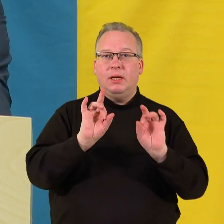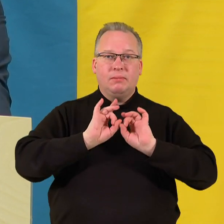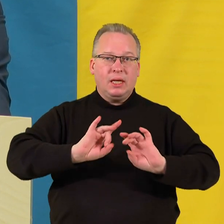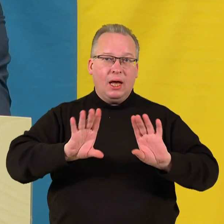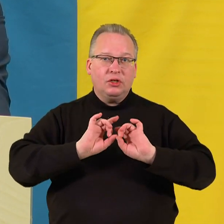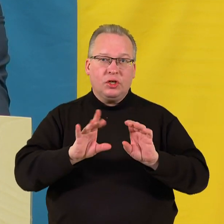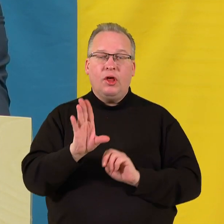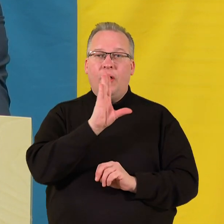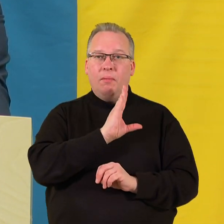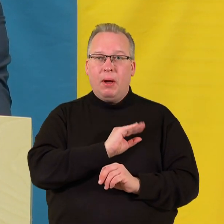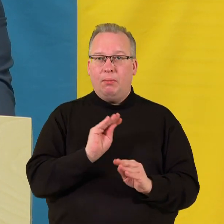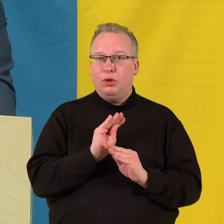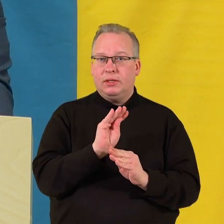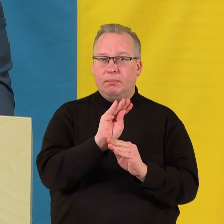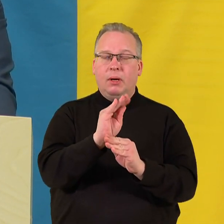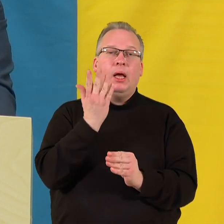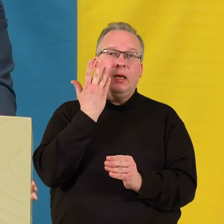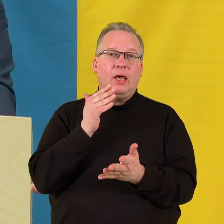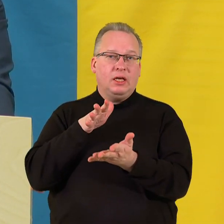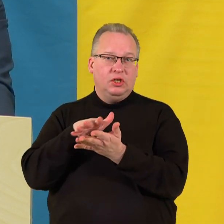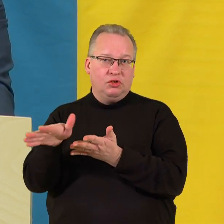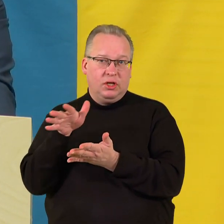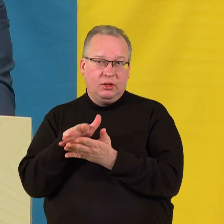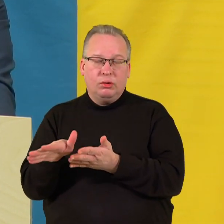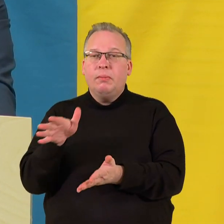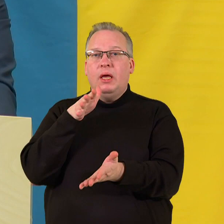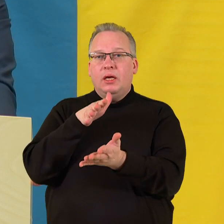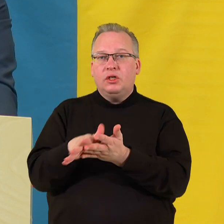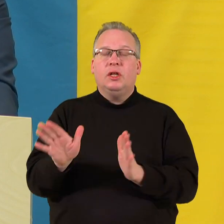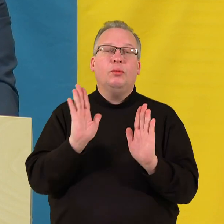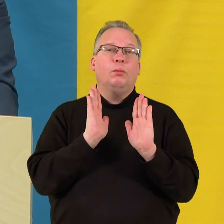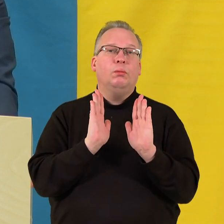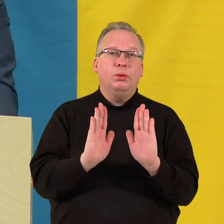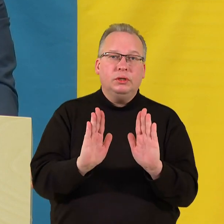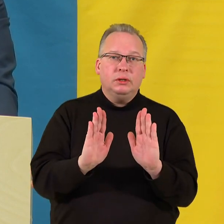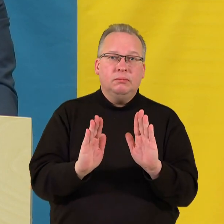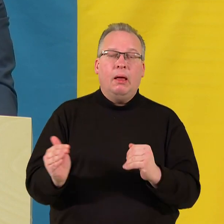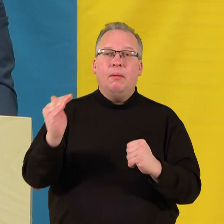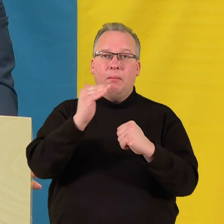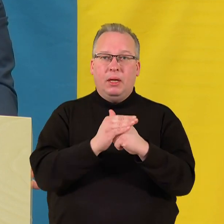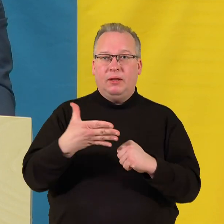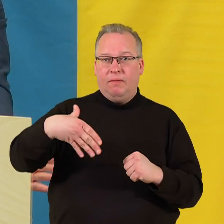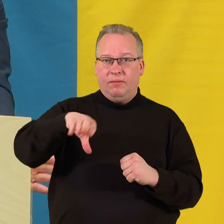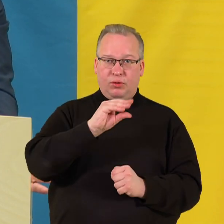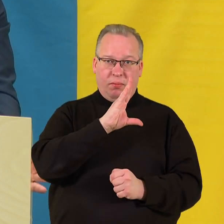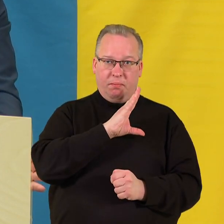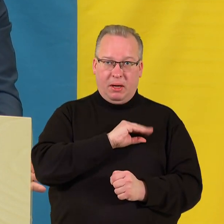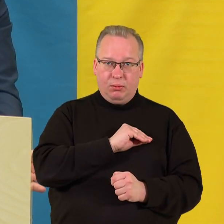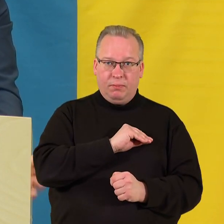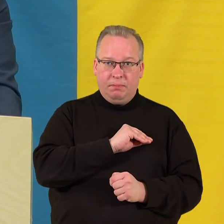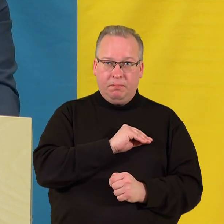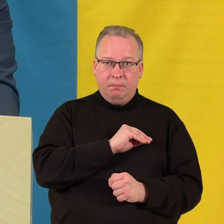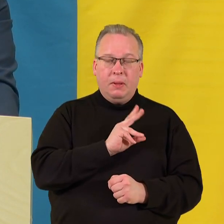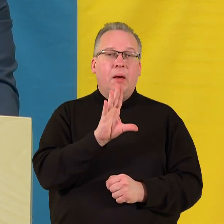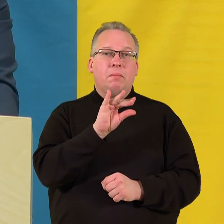kad paėjimas auks tiek, kiek išlaidos. Iš esmės, kad išlaidos bus tik padengtas visų paėmų augimų. Bet nepataikė